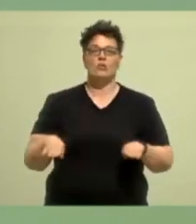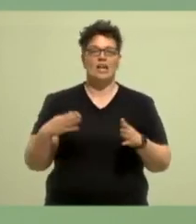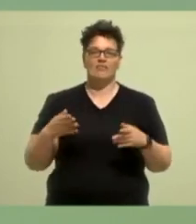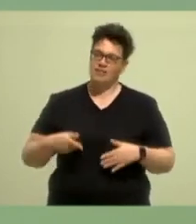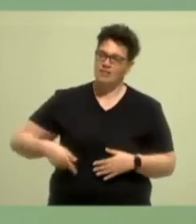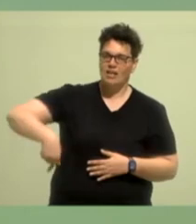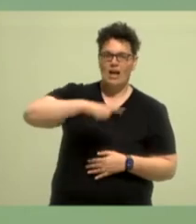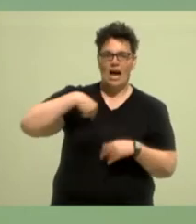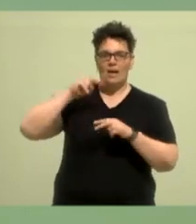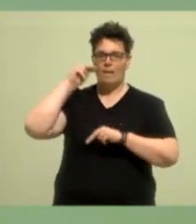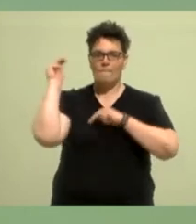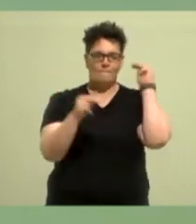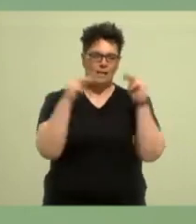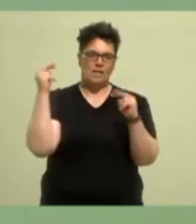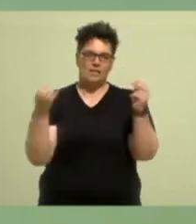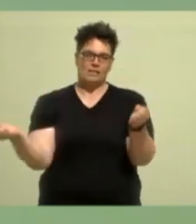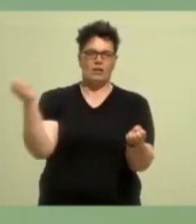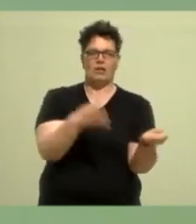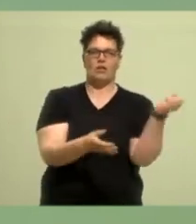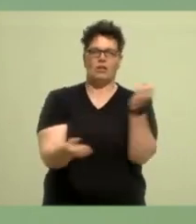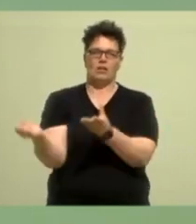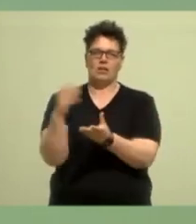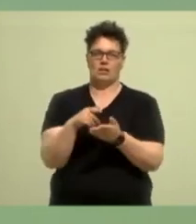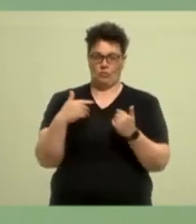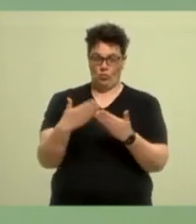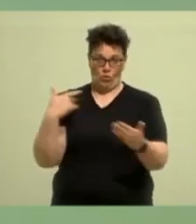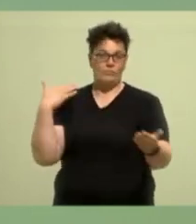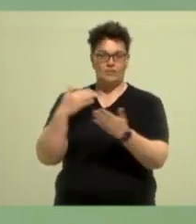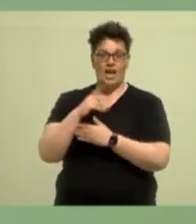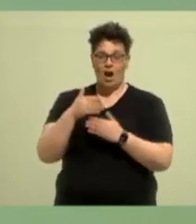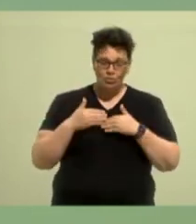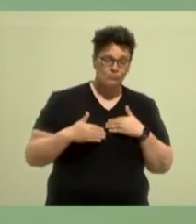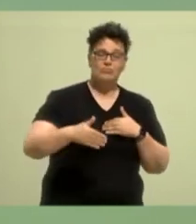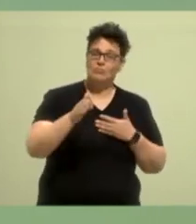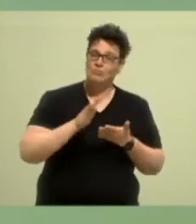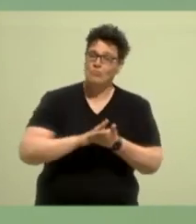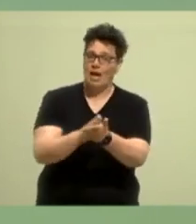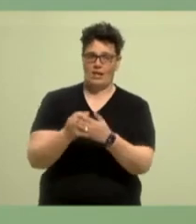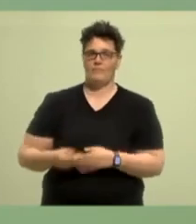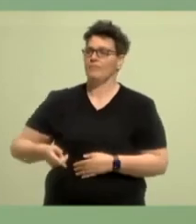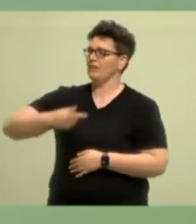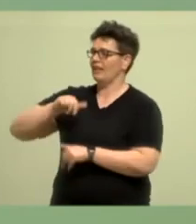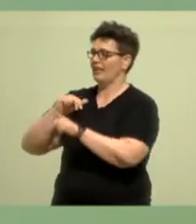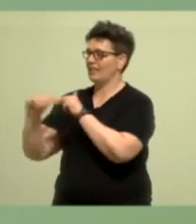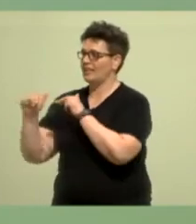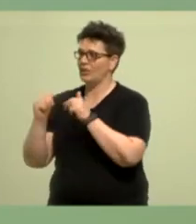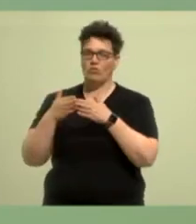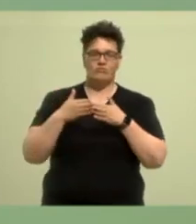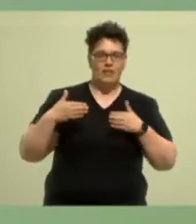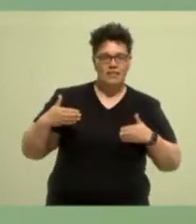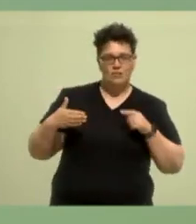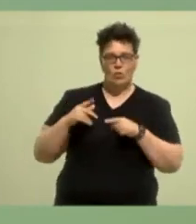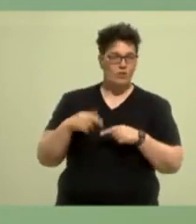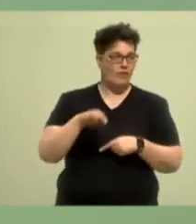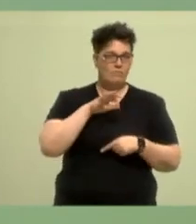Perspektiven einbringen. Und dass wir auch in der Regierung, aus der Regierung heraus, aus der Fraktion heraus und aus der Partei heraus,